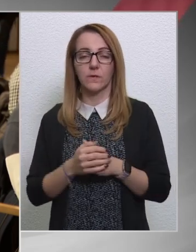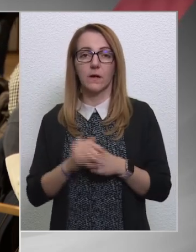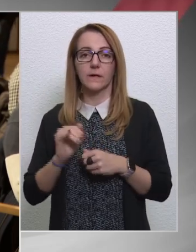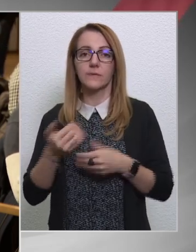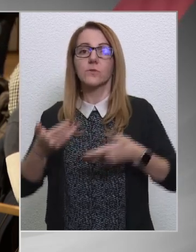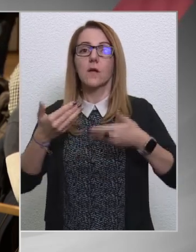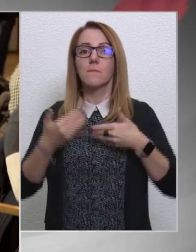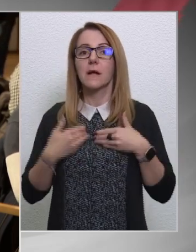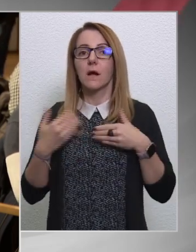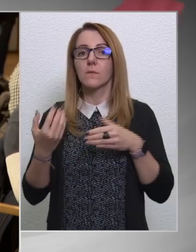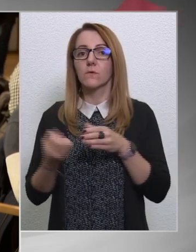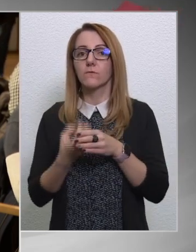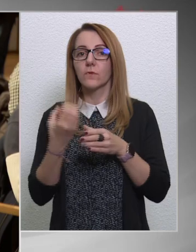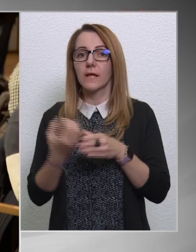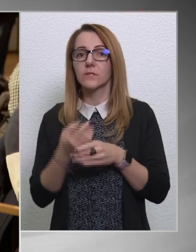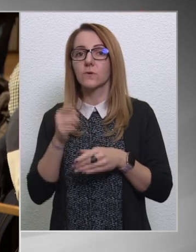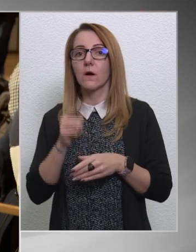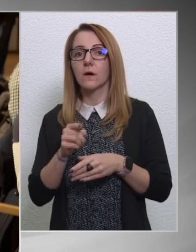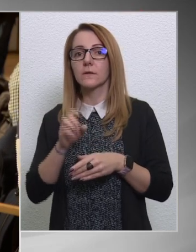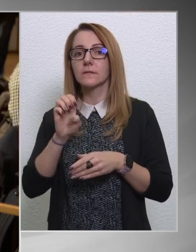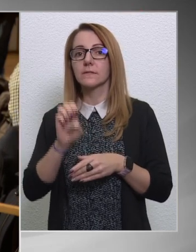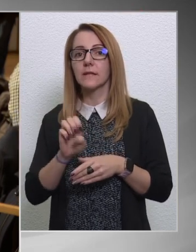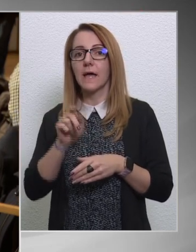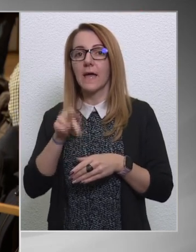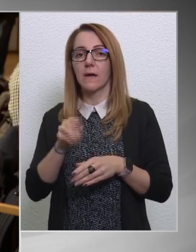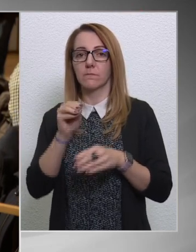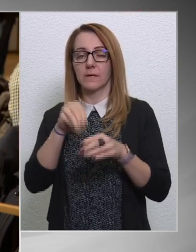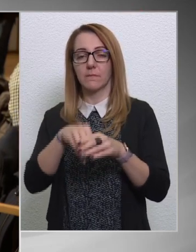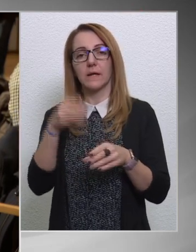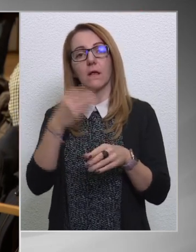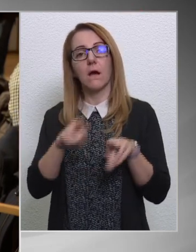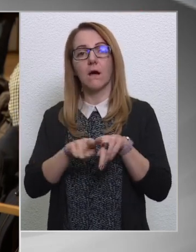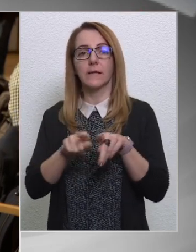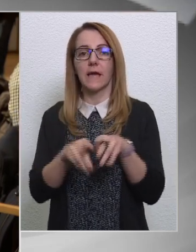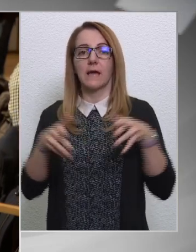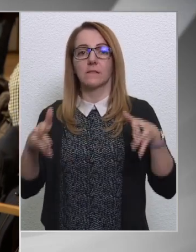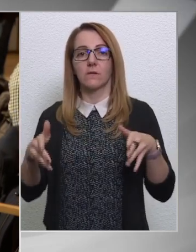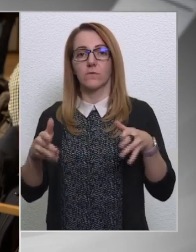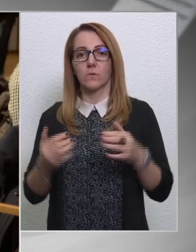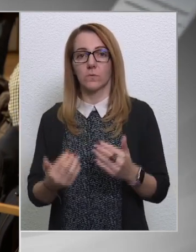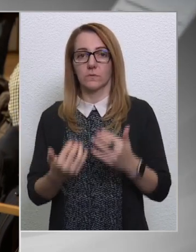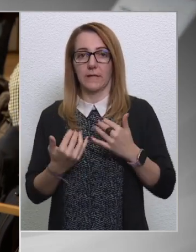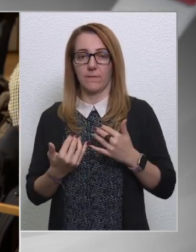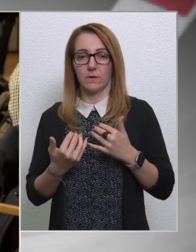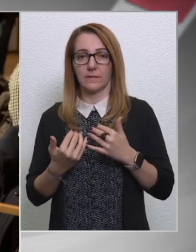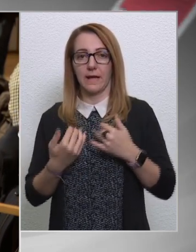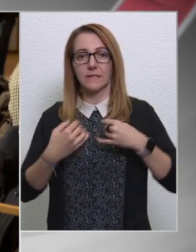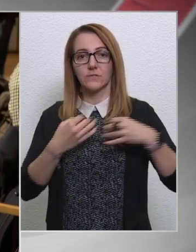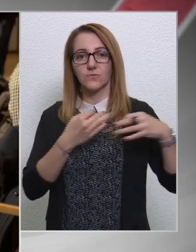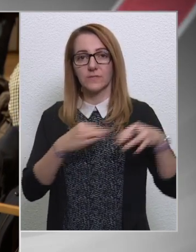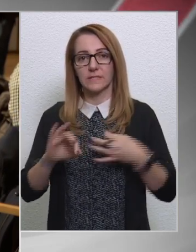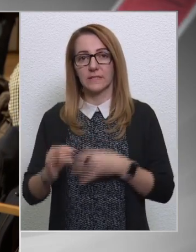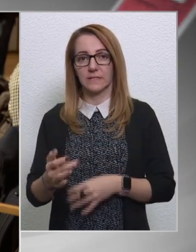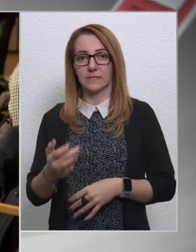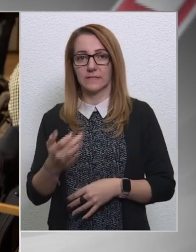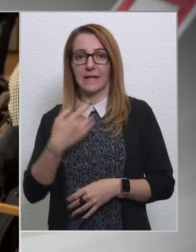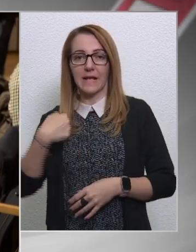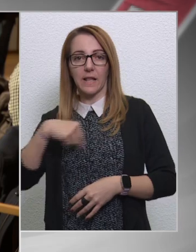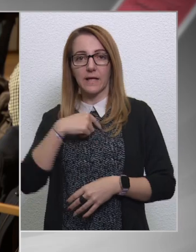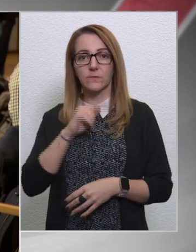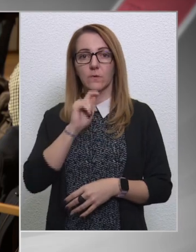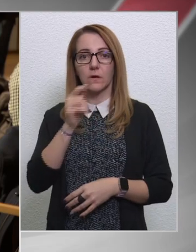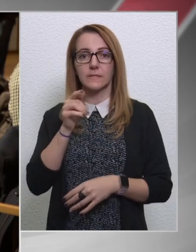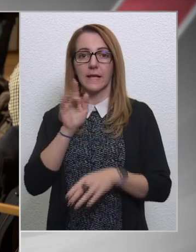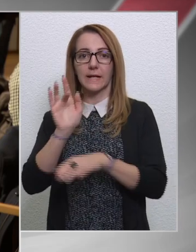megkapjuk a forrásokat, de az EP-ben, ha ilyen nagyfokú támadást intéznek el nőnk